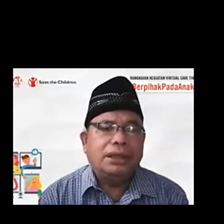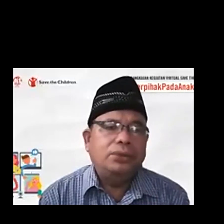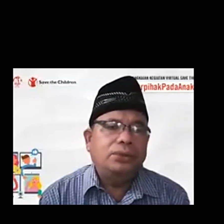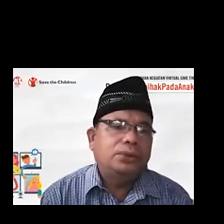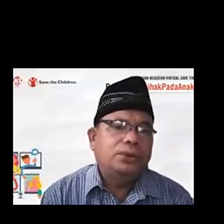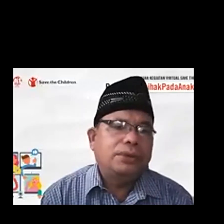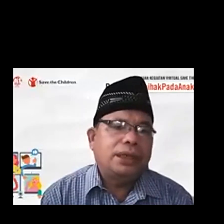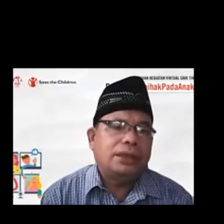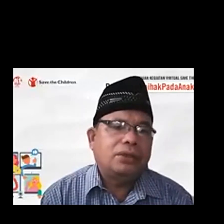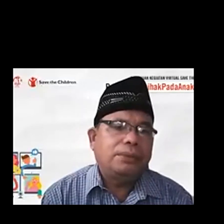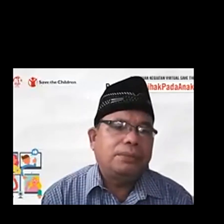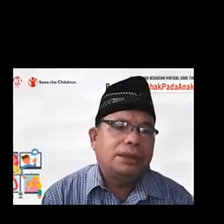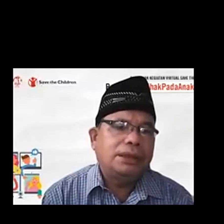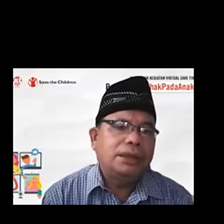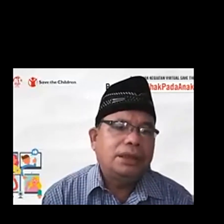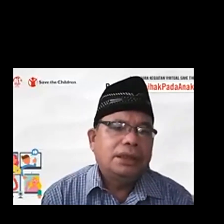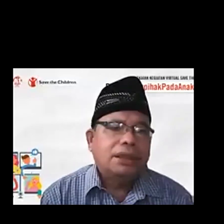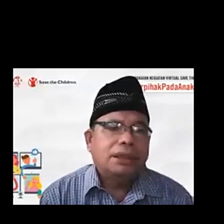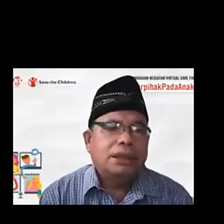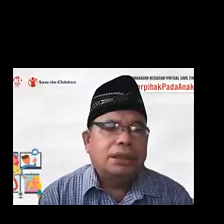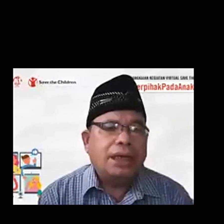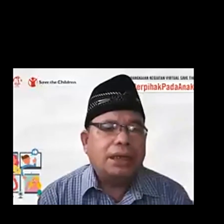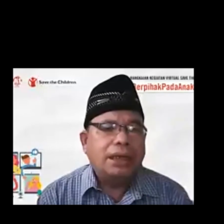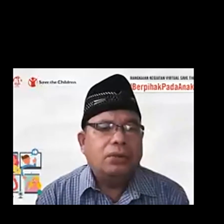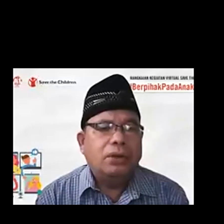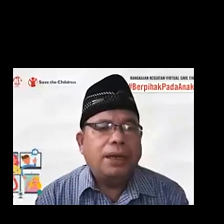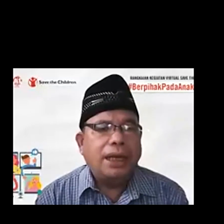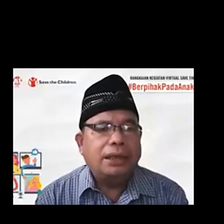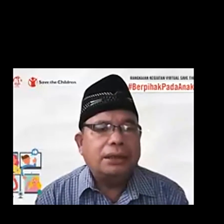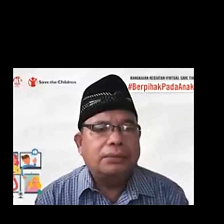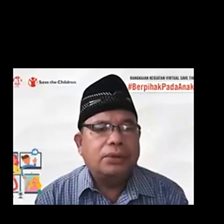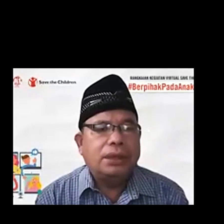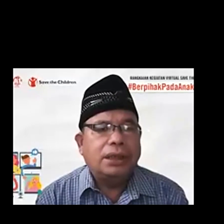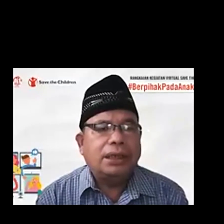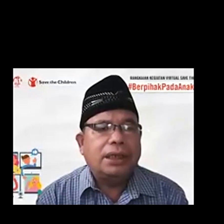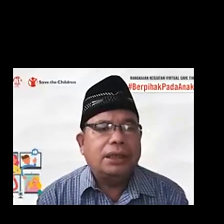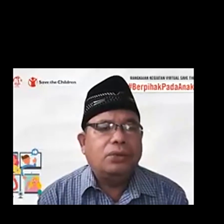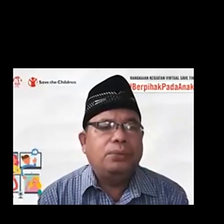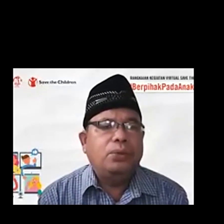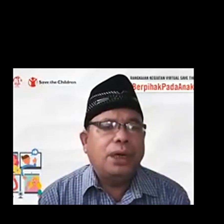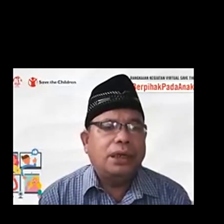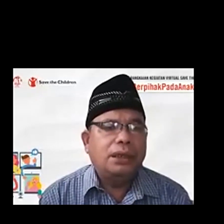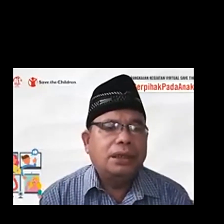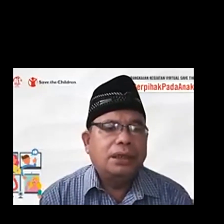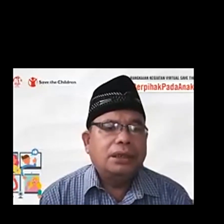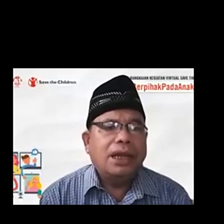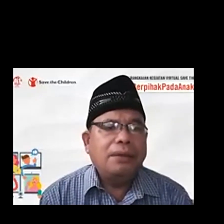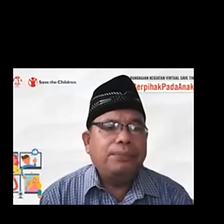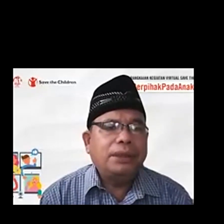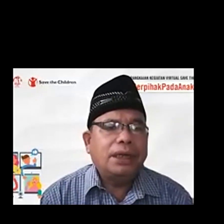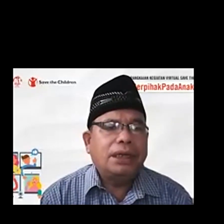yang hanya sisa 7, kemarin terkonfirmasi, naik lagi 12, kemudian naik lagi 20-an,